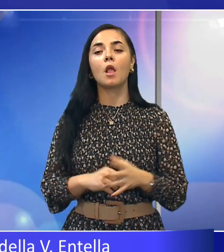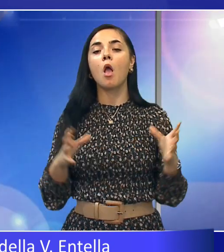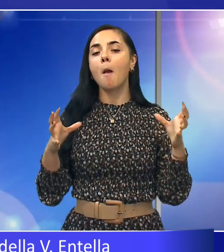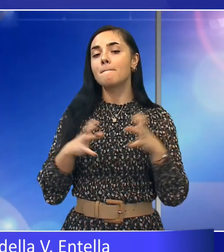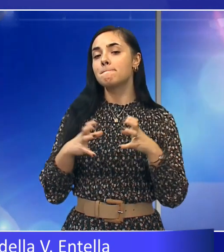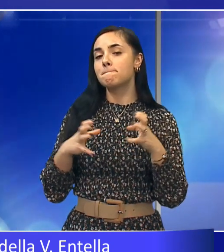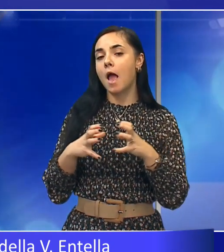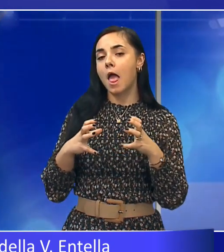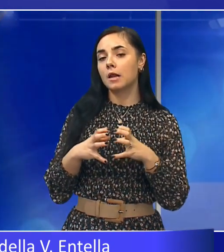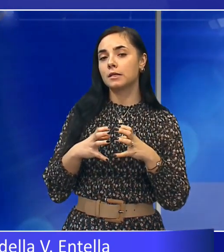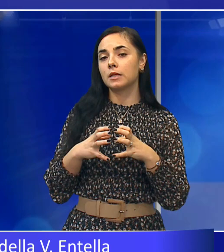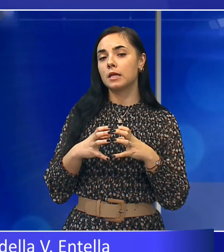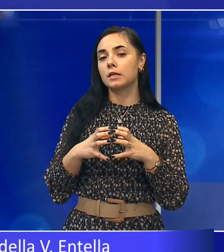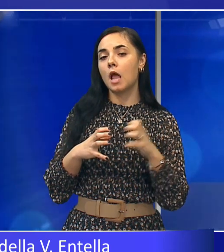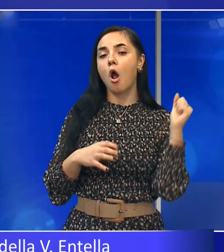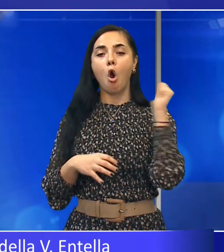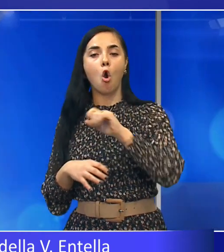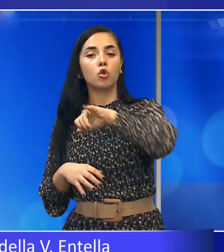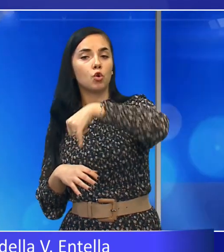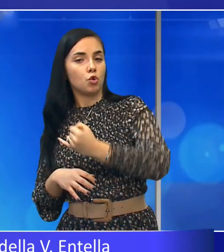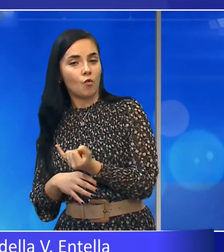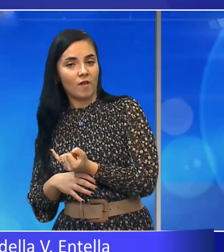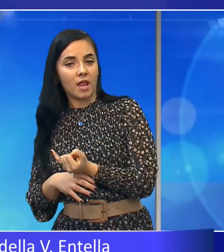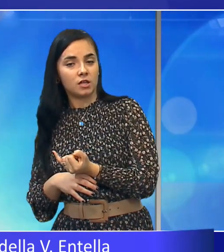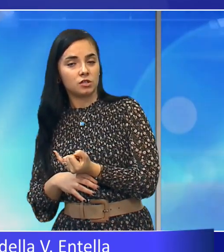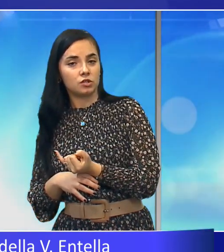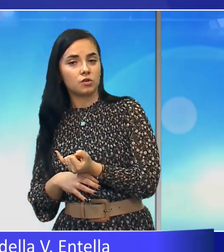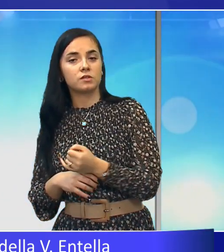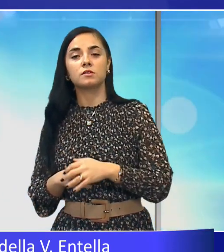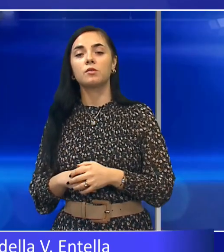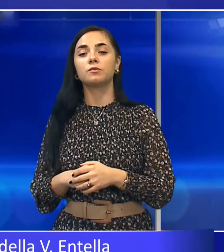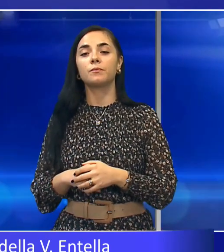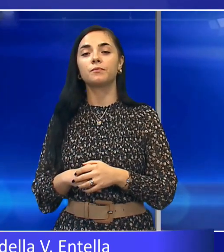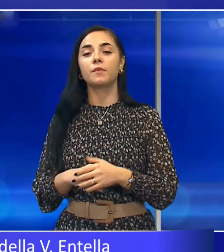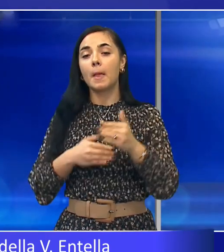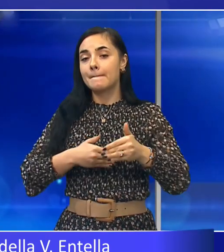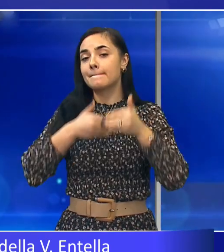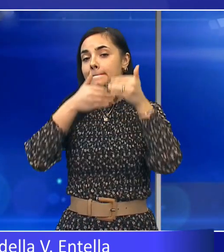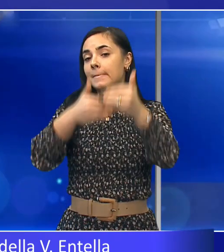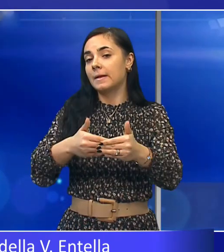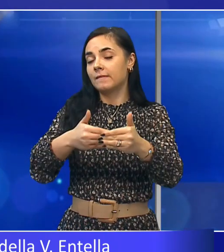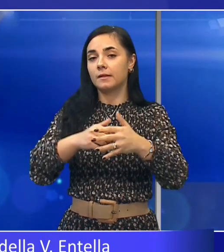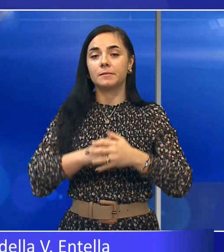in programma con la Unventus Next Gen è stata rinviata.